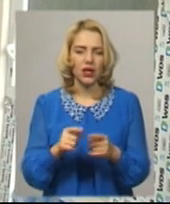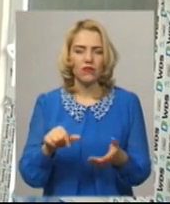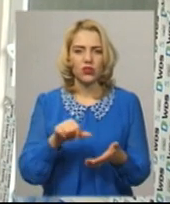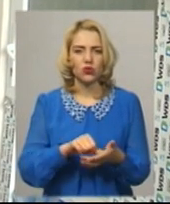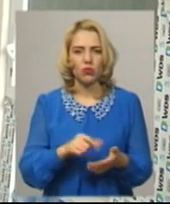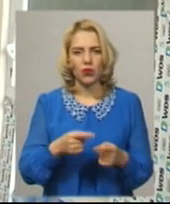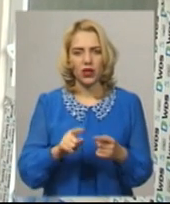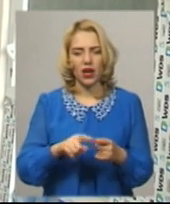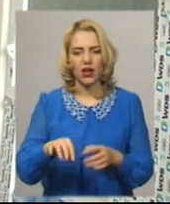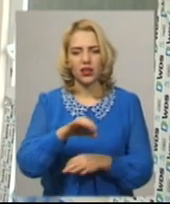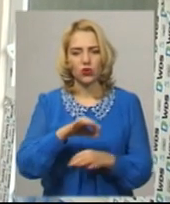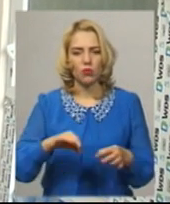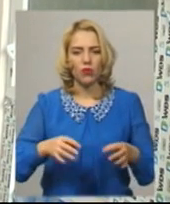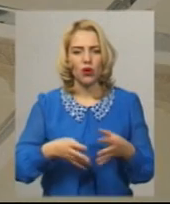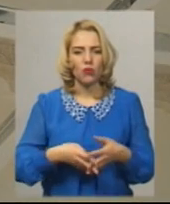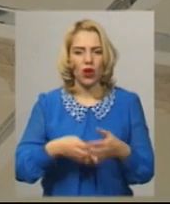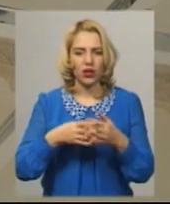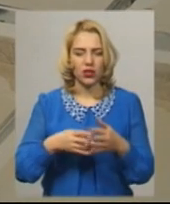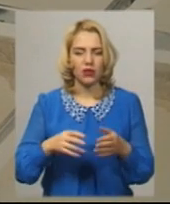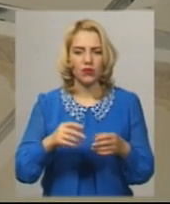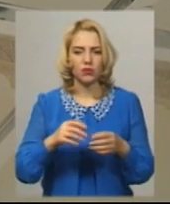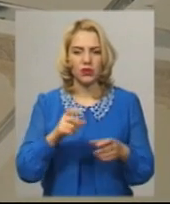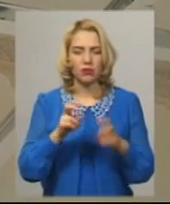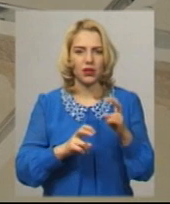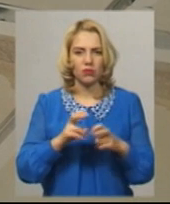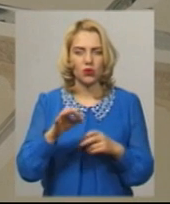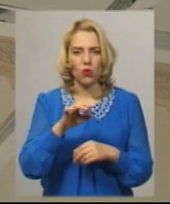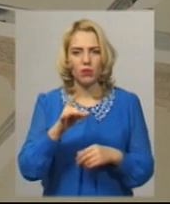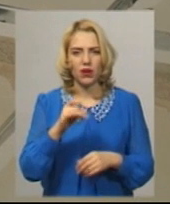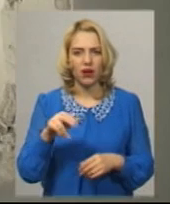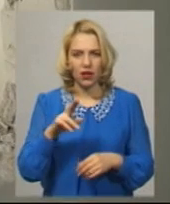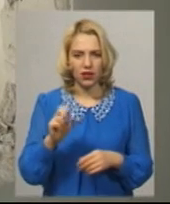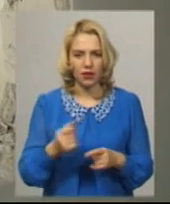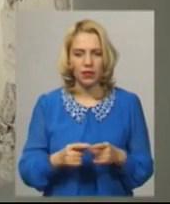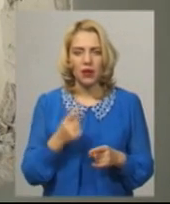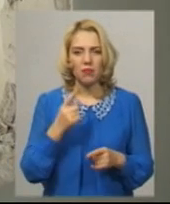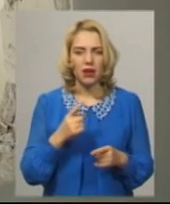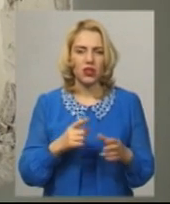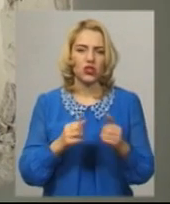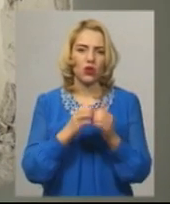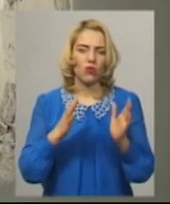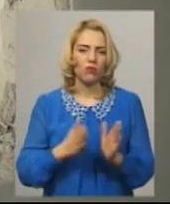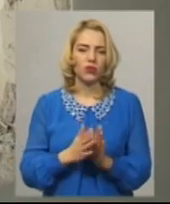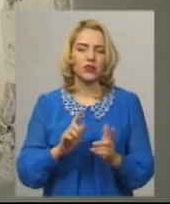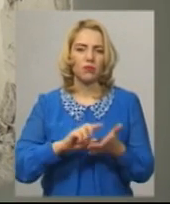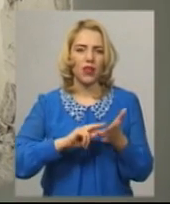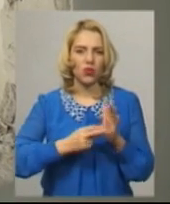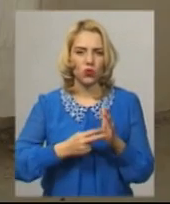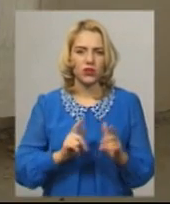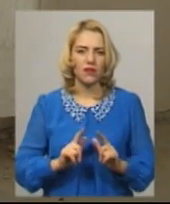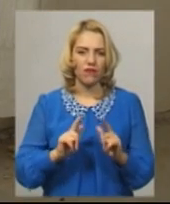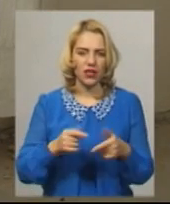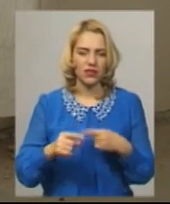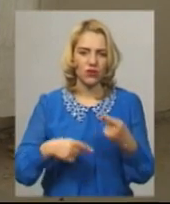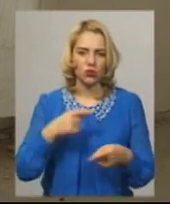підприємство архітектурно-будівельного проектування Хмельницької облради. Його директор Володимир Сельський каже, перший пусковий комплекс планується ввести в